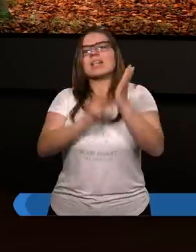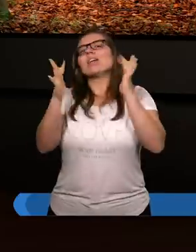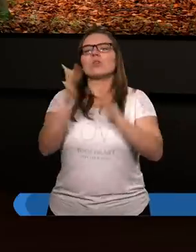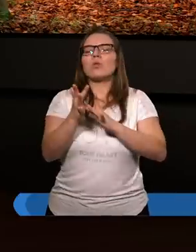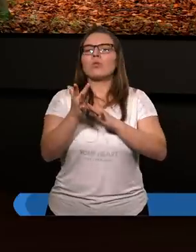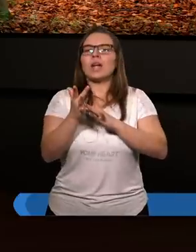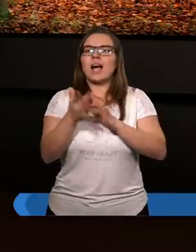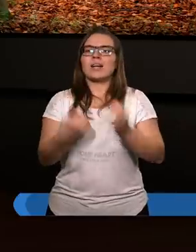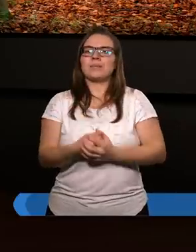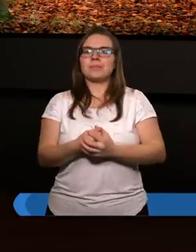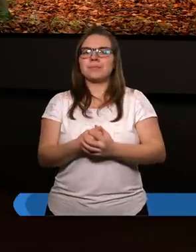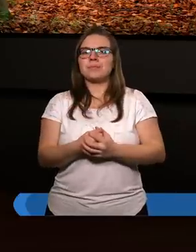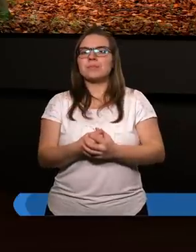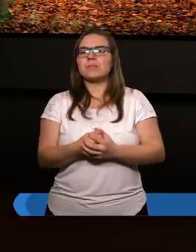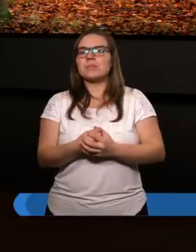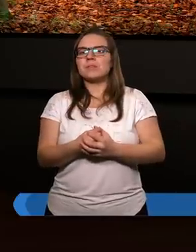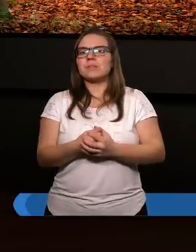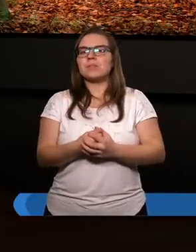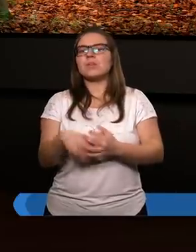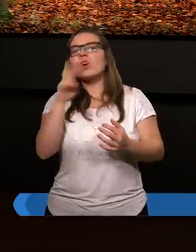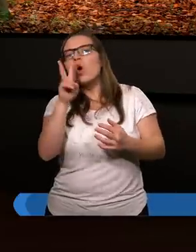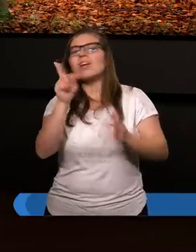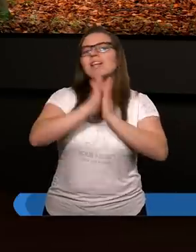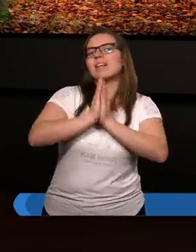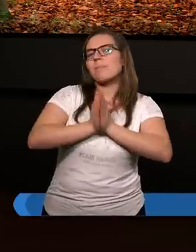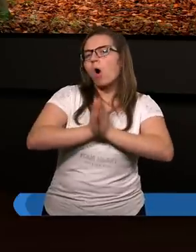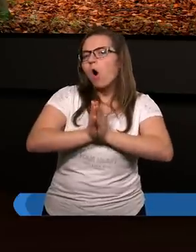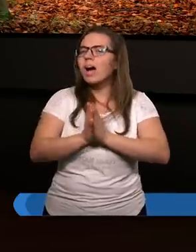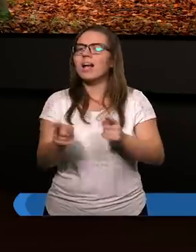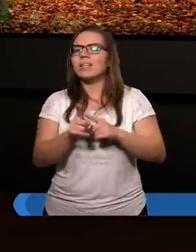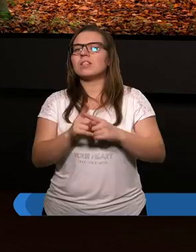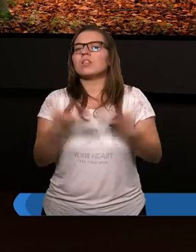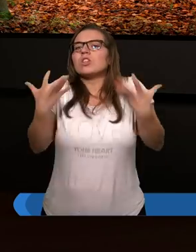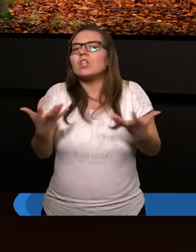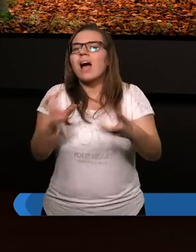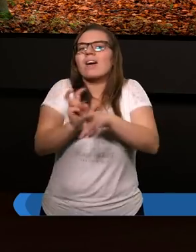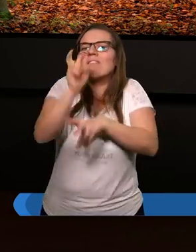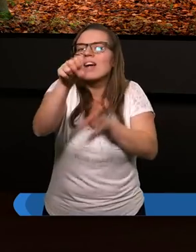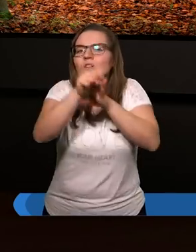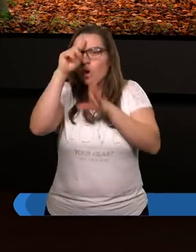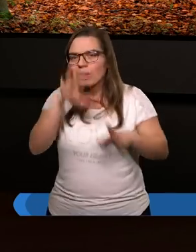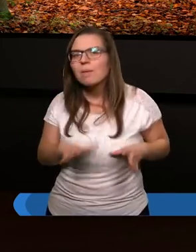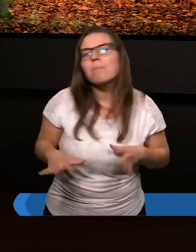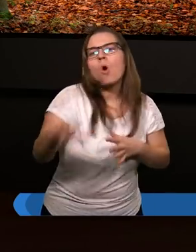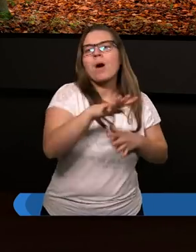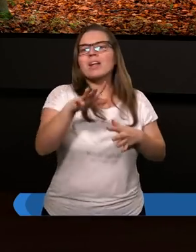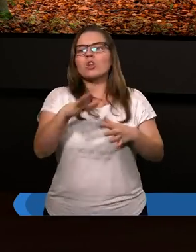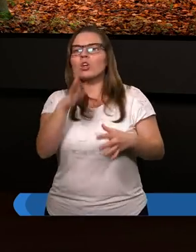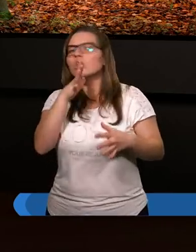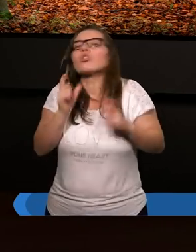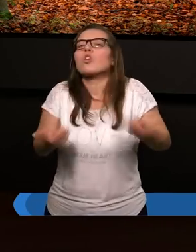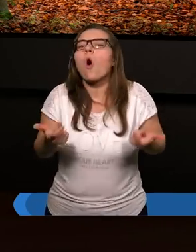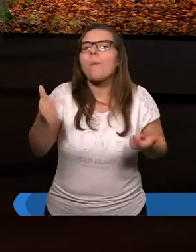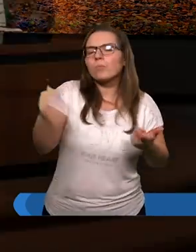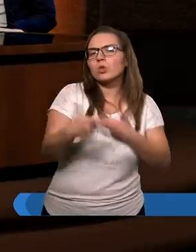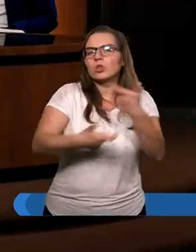ktoś z pogan chciał wejść do społeczności żydowskiej? To co musiał